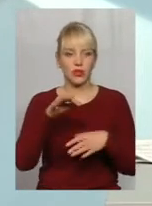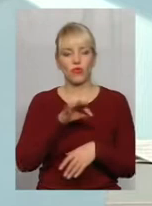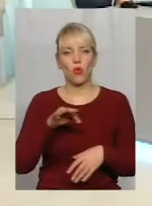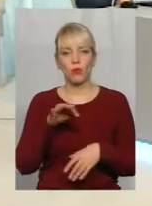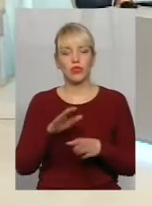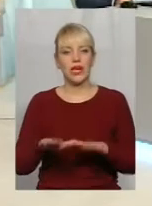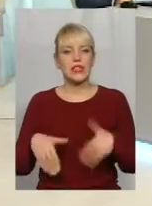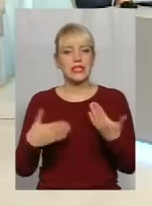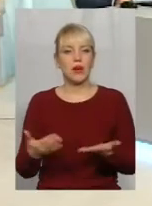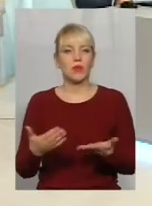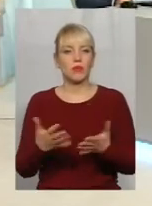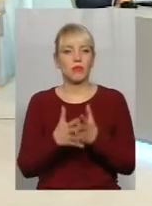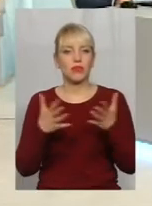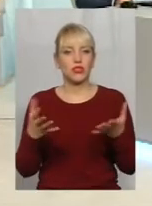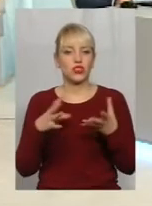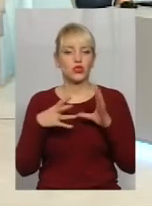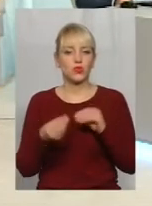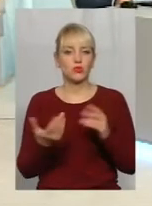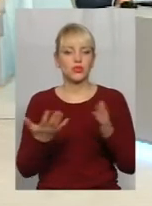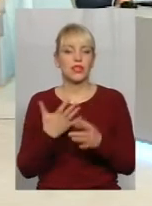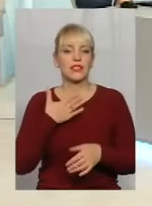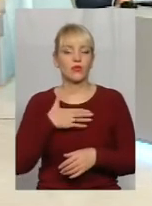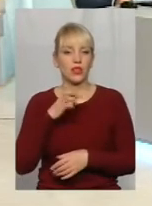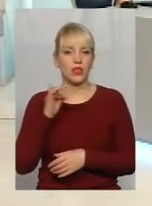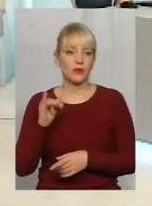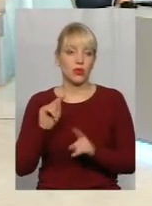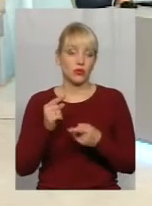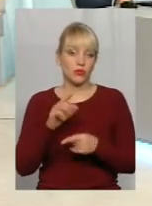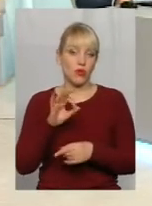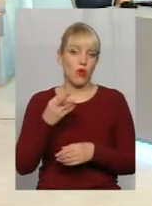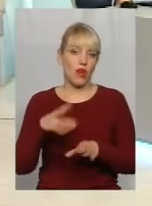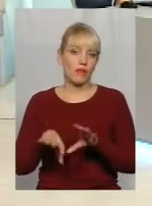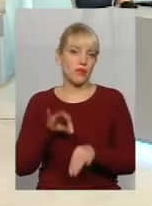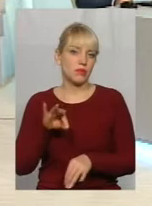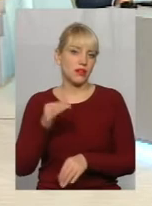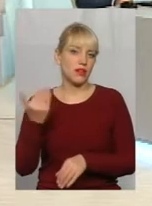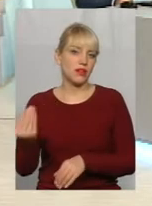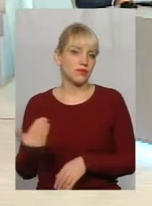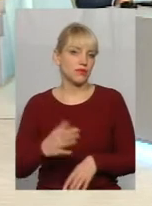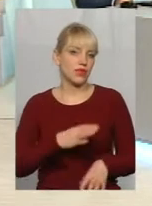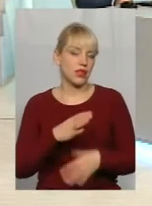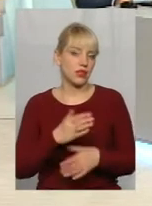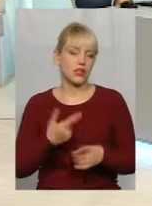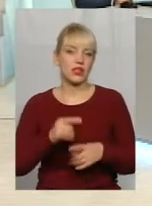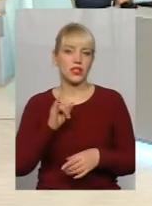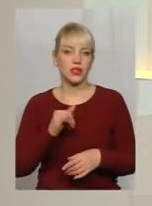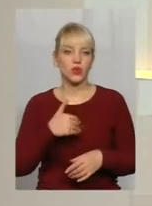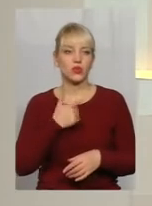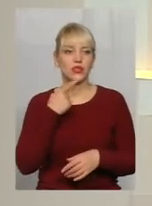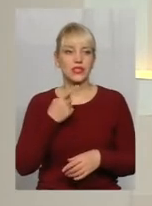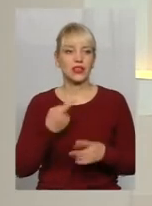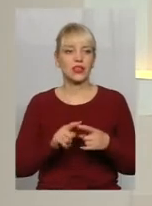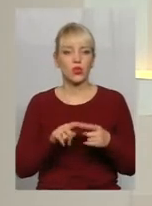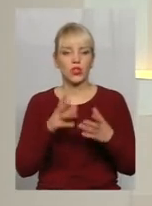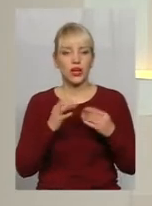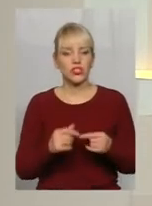запропонувати більшу суму, яка б задовольняла, і тому Оля вибрала таким шляхом. Хочу сказати, що після... Тобто тут ще